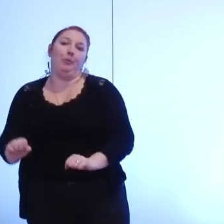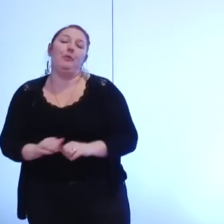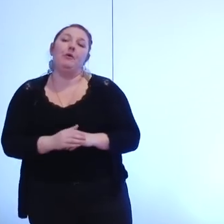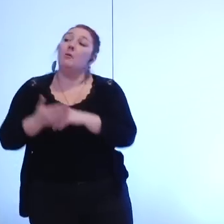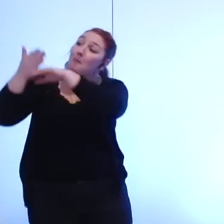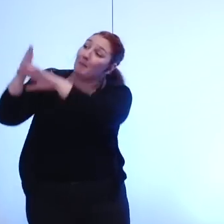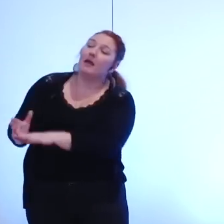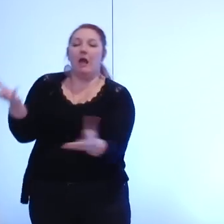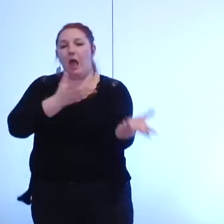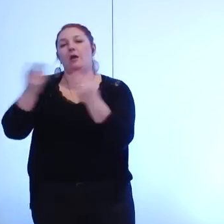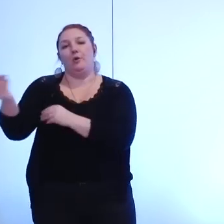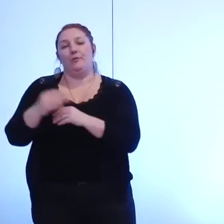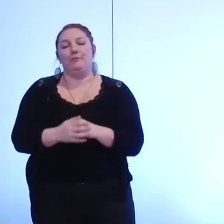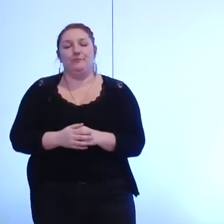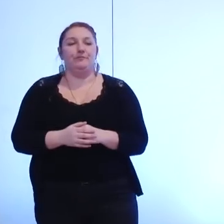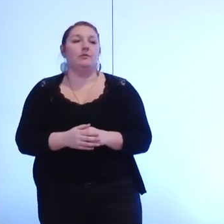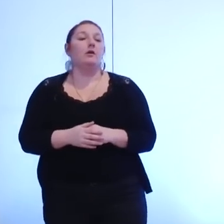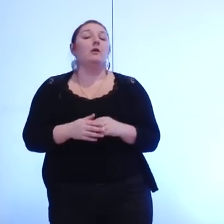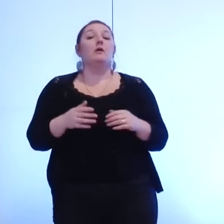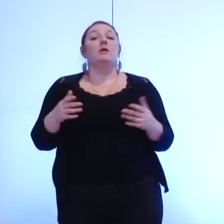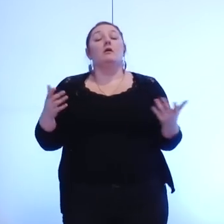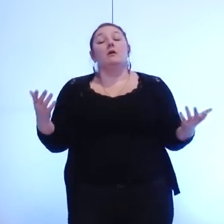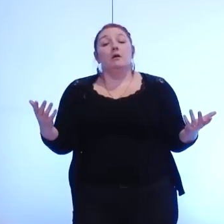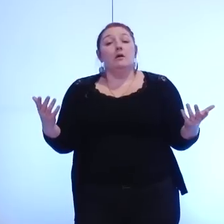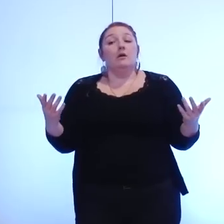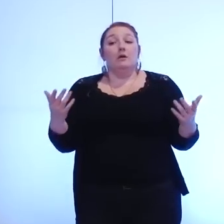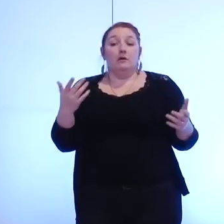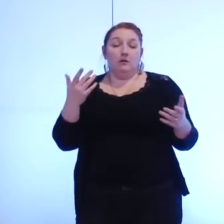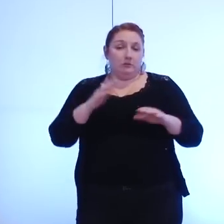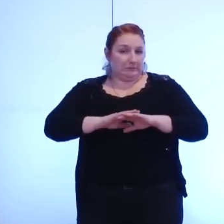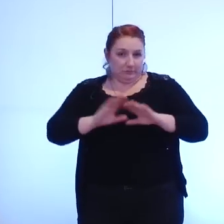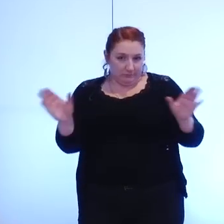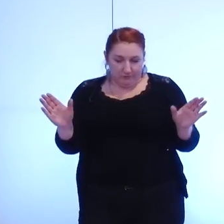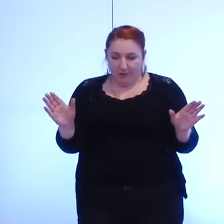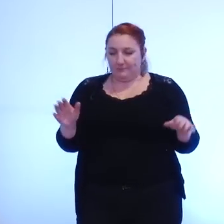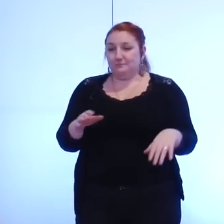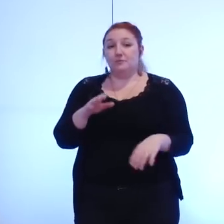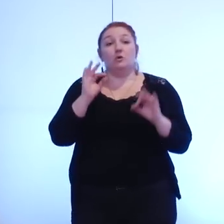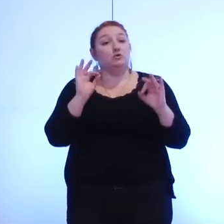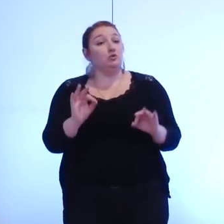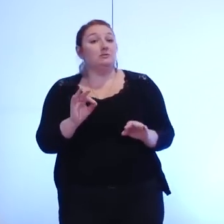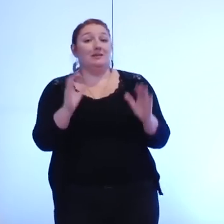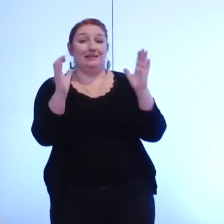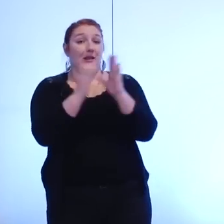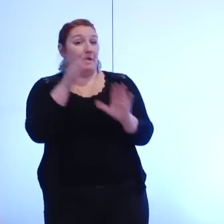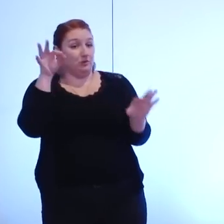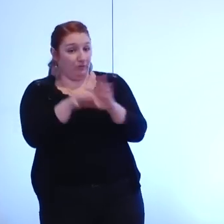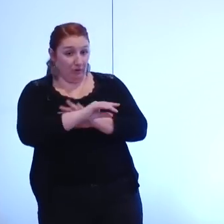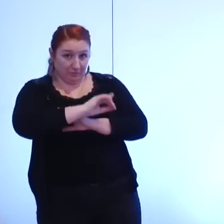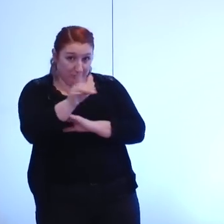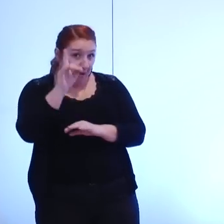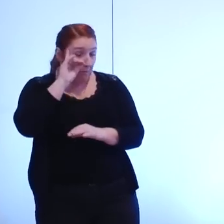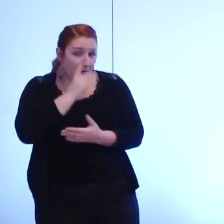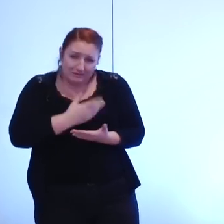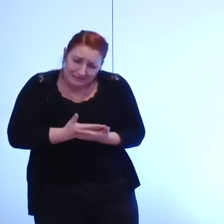compétences donc on en vient à cela simplement nous ne voterons pas pour cette délibération pour une raison simple c'est que nous réclamons